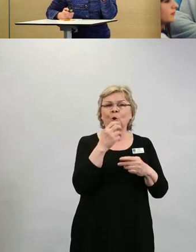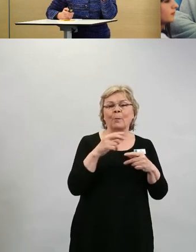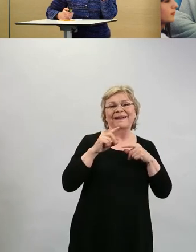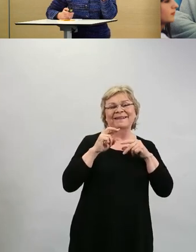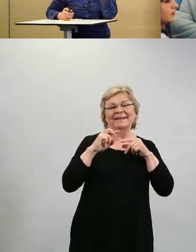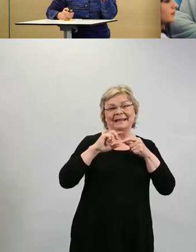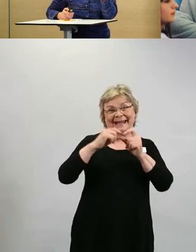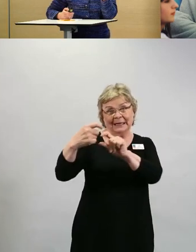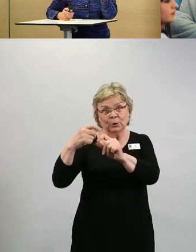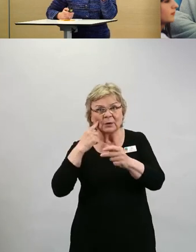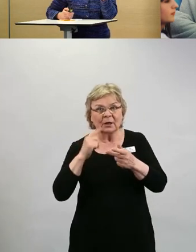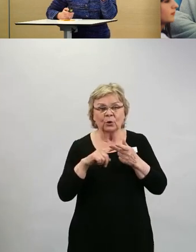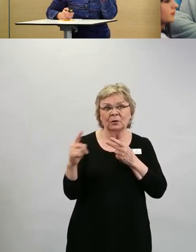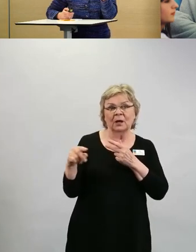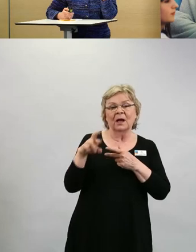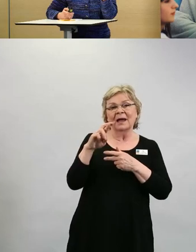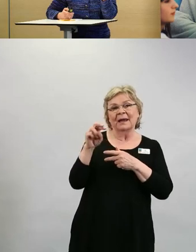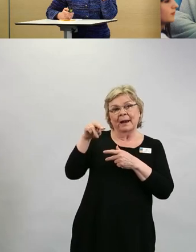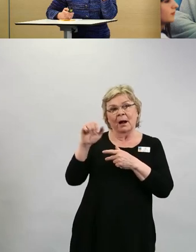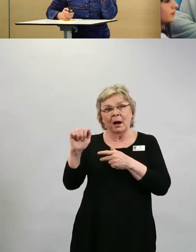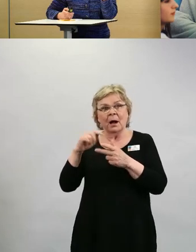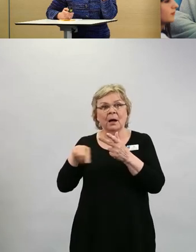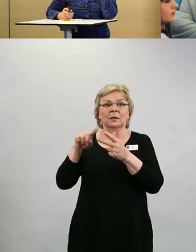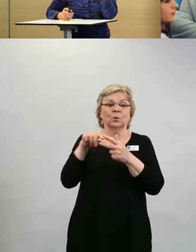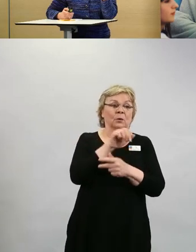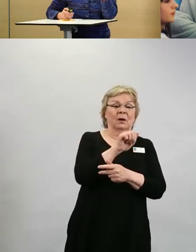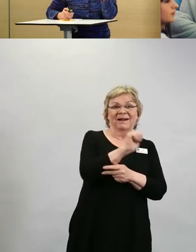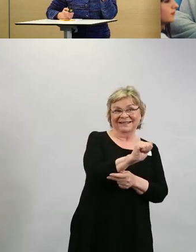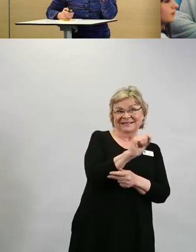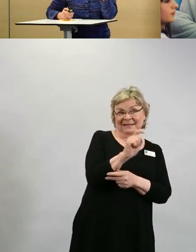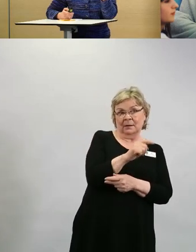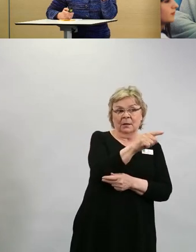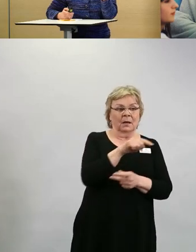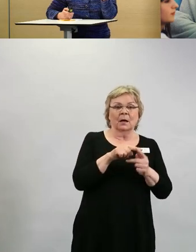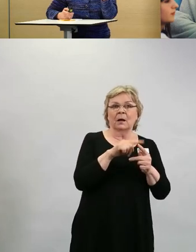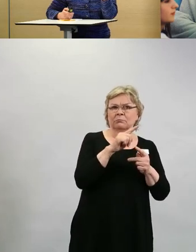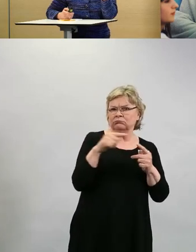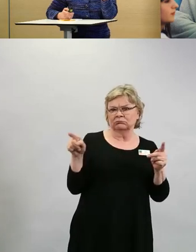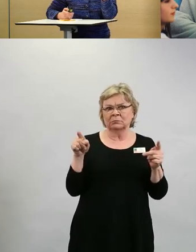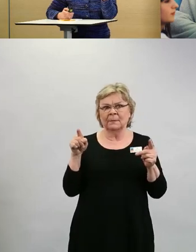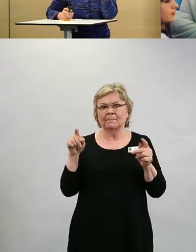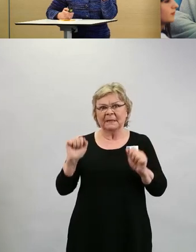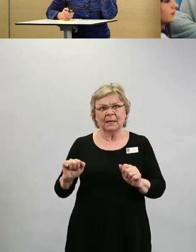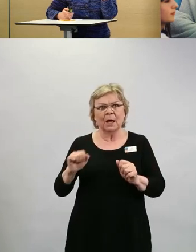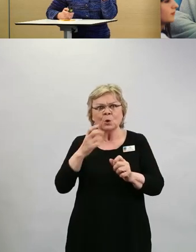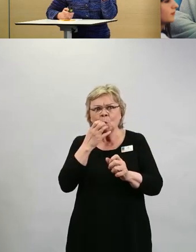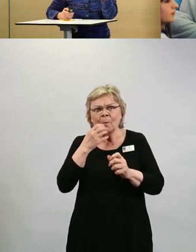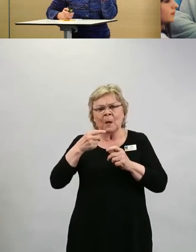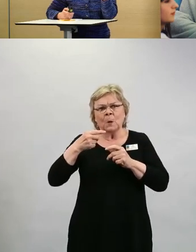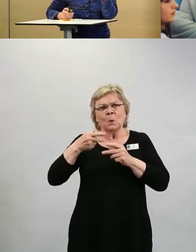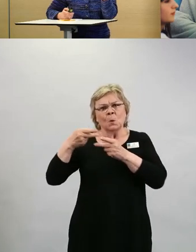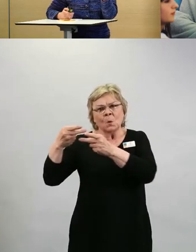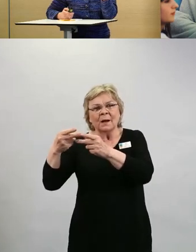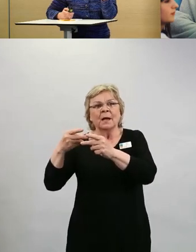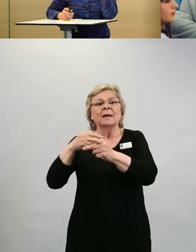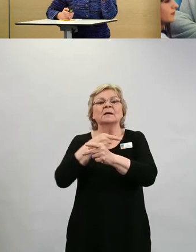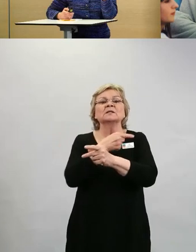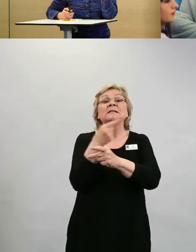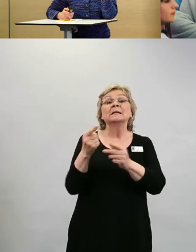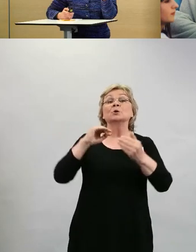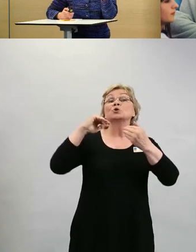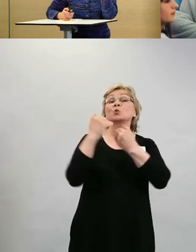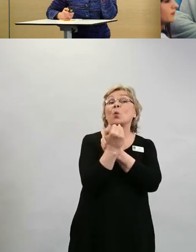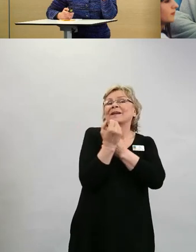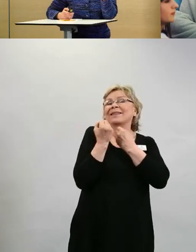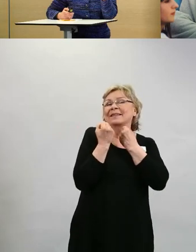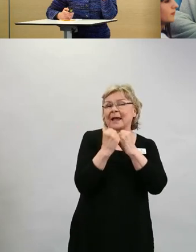vaativampia kylmäketjuissa kuin adenovirusvektorirokotteet. Kuinka pitkään näiden rokotteiden suojateho kestää, niin sitä me ei